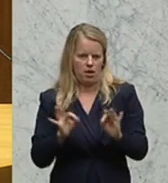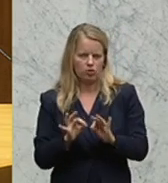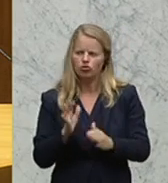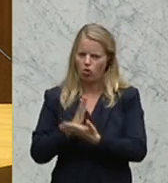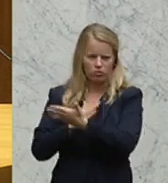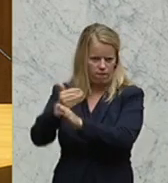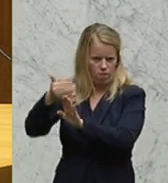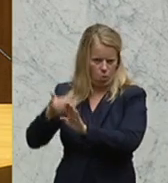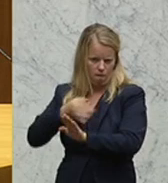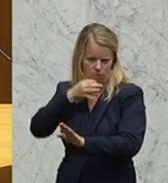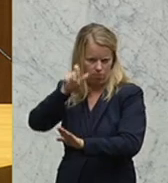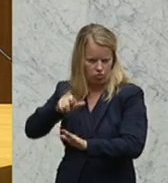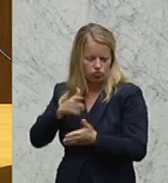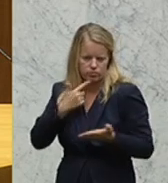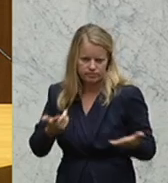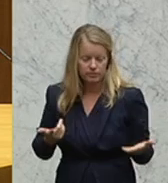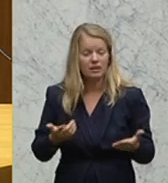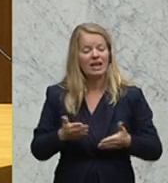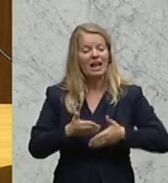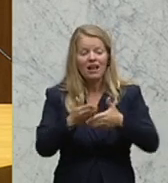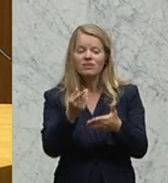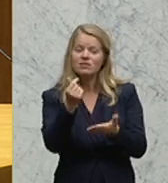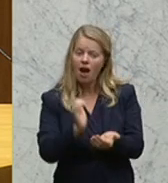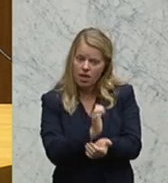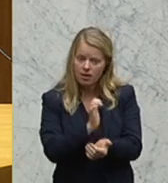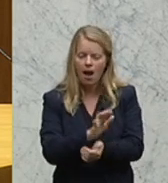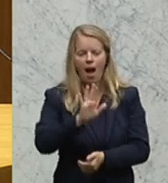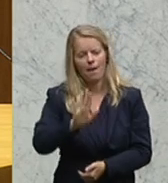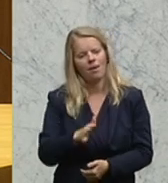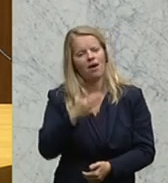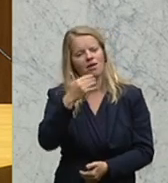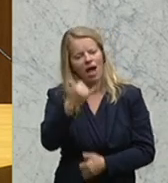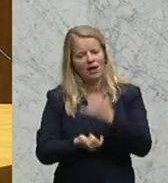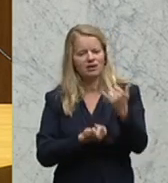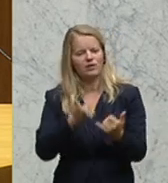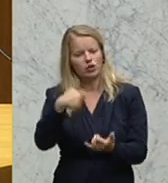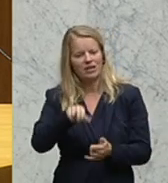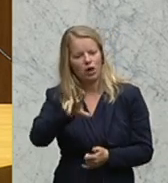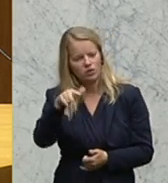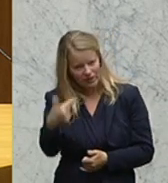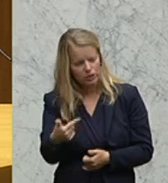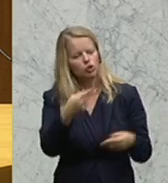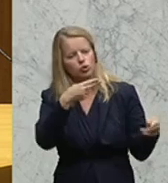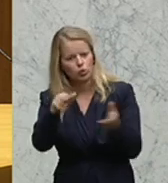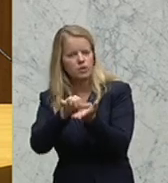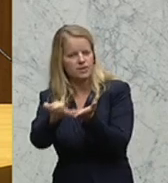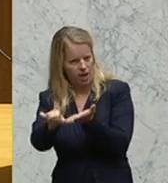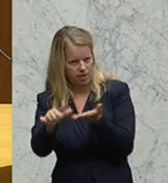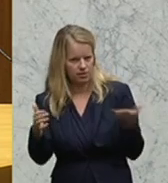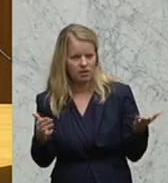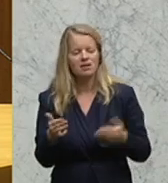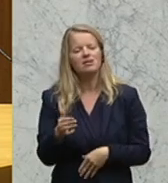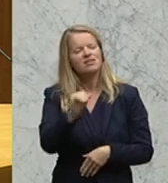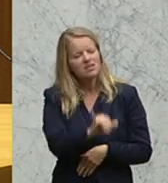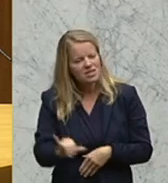Auf der einen Seite die Hilfsdarlehen erst ab dem Jahre 2023 zurückzuzahlen. Diese Rückzahlungen mit einem sehr niedrigen